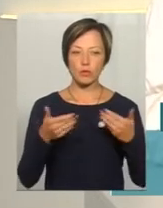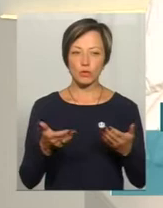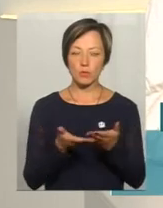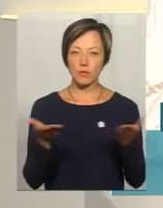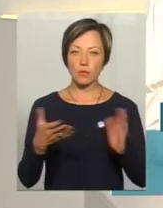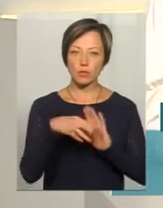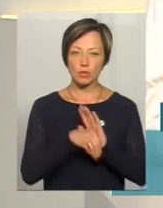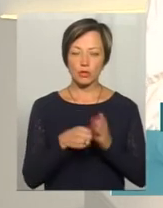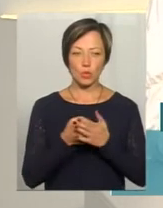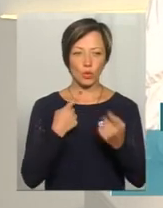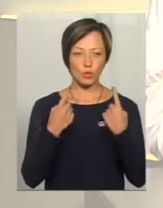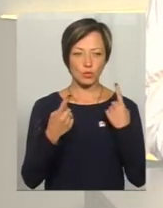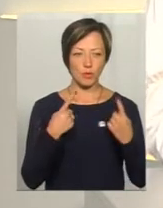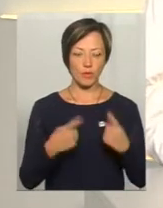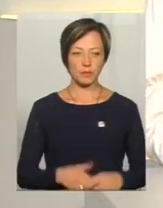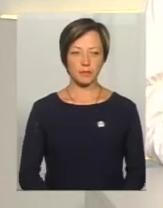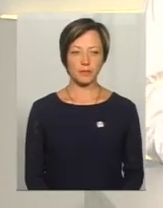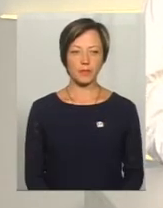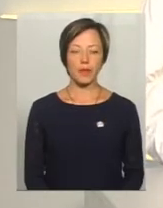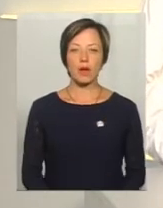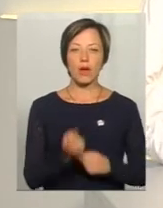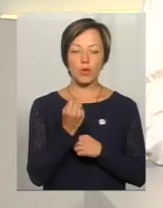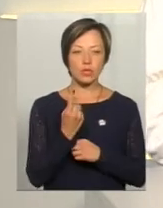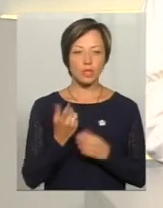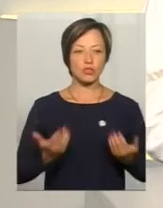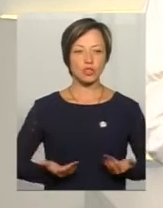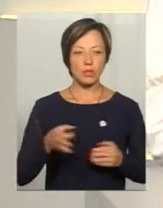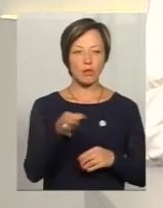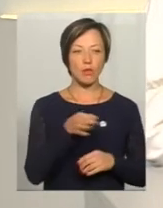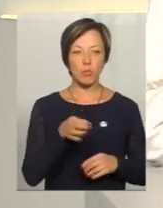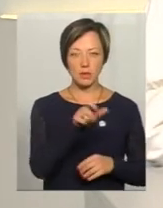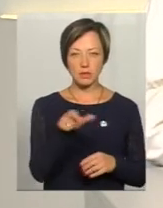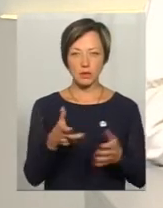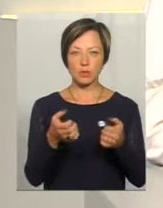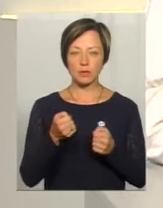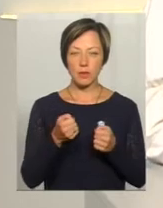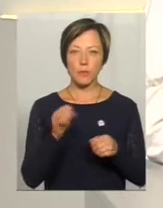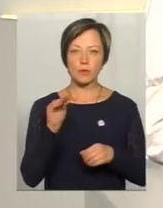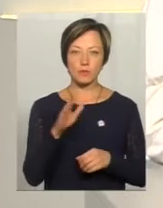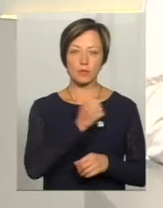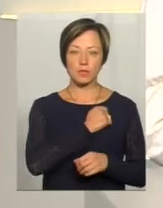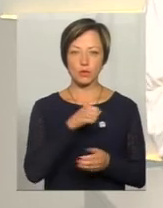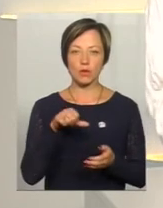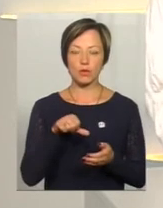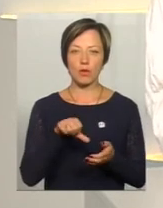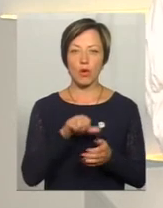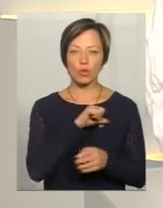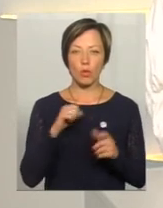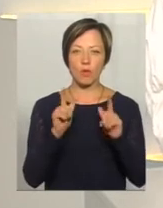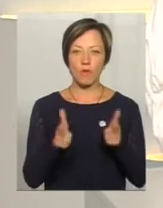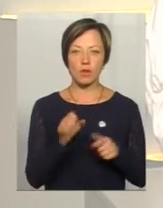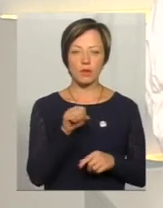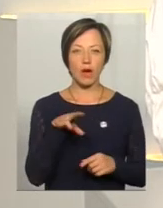і вам долучатися до розмови. 11 жителів Хмельниччини отримали посвідчення бійців-добровольців АТО. Документи вручили